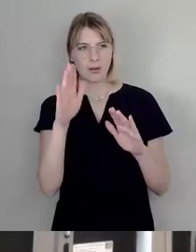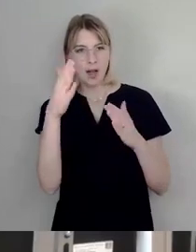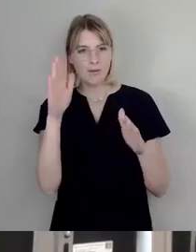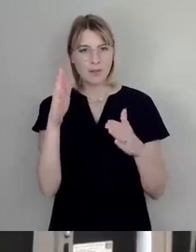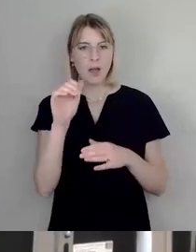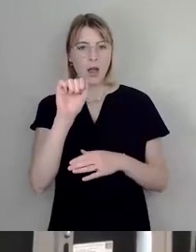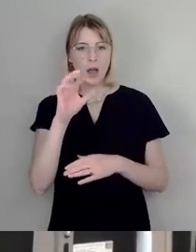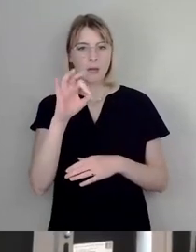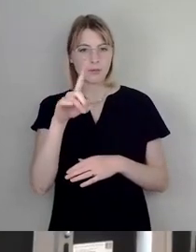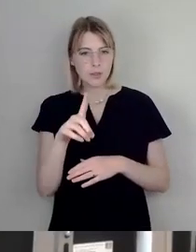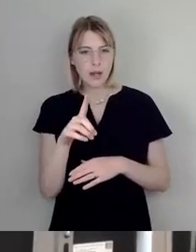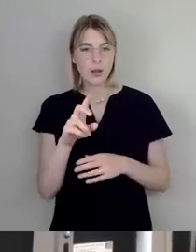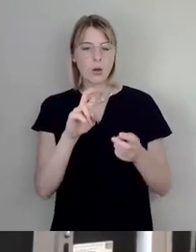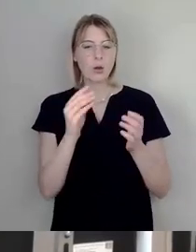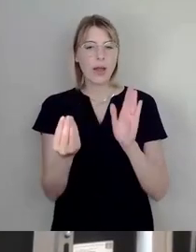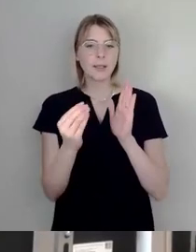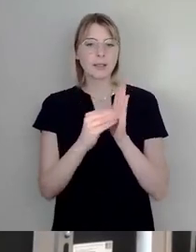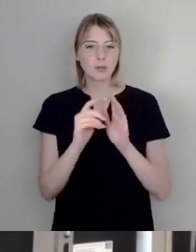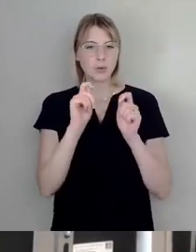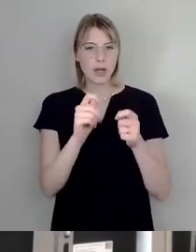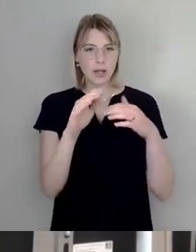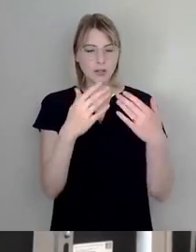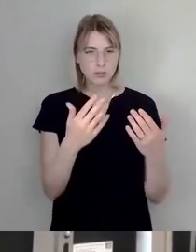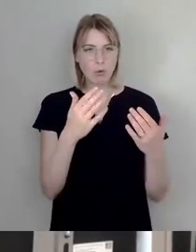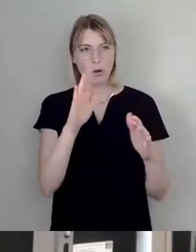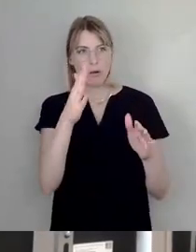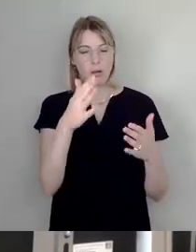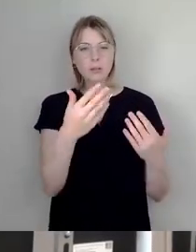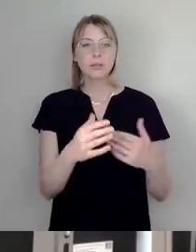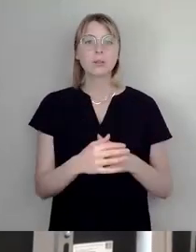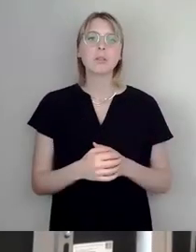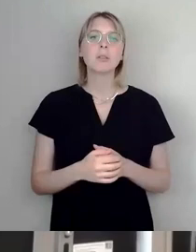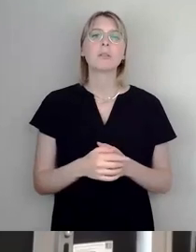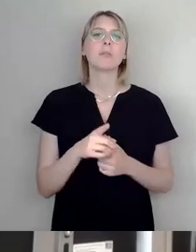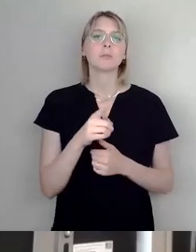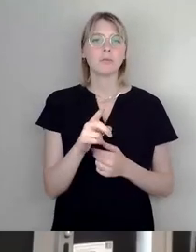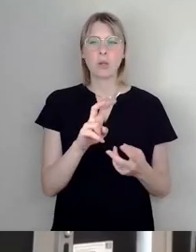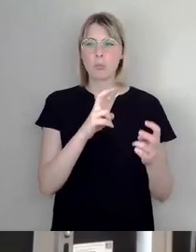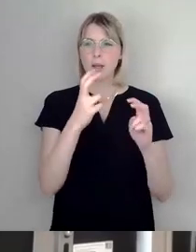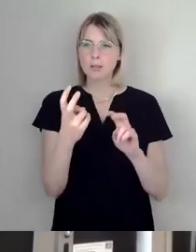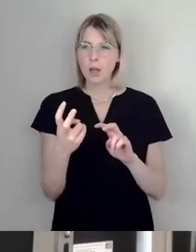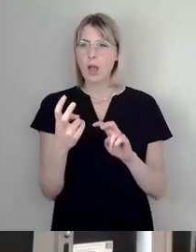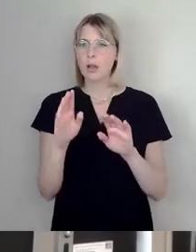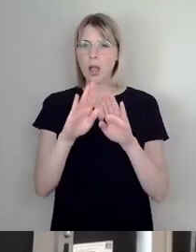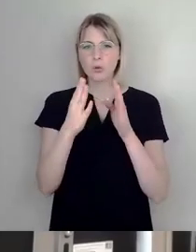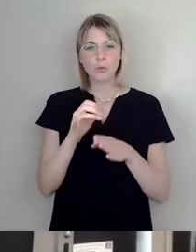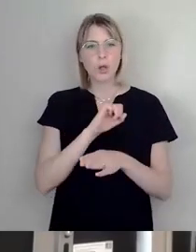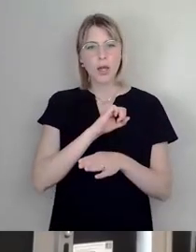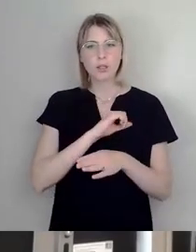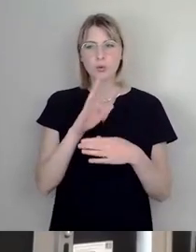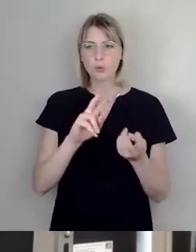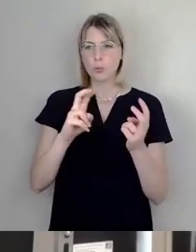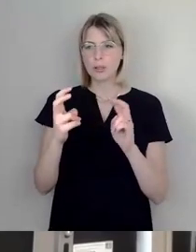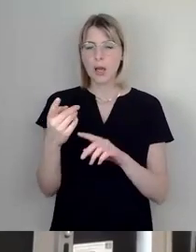zu ranken. Da wird von Bonovia-Ankauf, von Plattenbauten gesprochen, die dann übertragen werden sollten. Herr Schmilich hat das schon gesagt, das